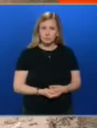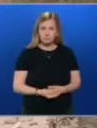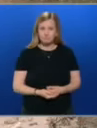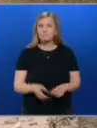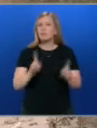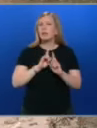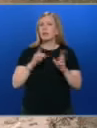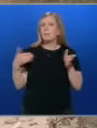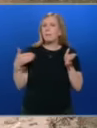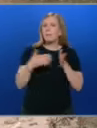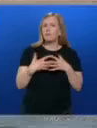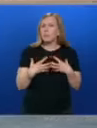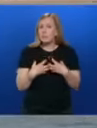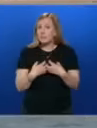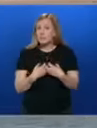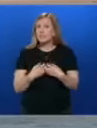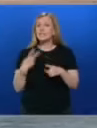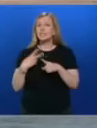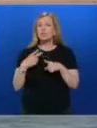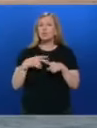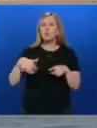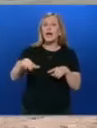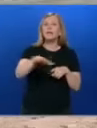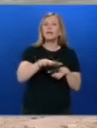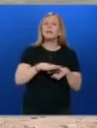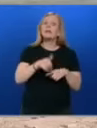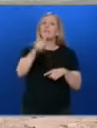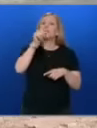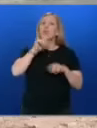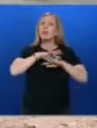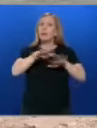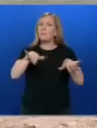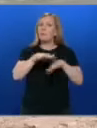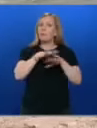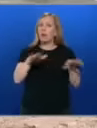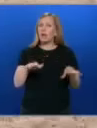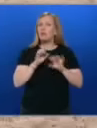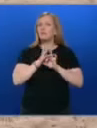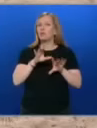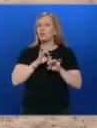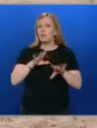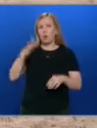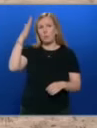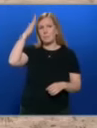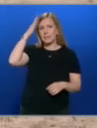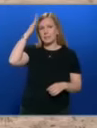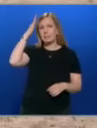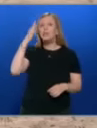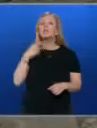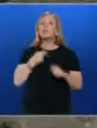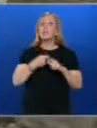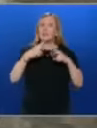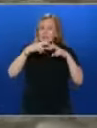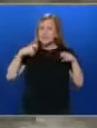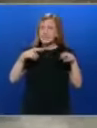Няма повод за притеснение за чистотата на морската вода у нас, съобщават от Екоминистерството. Басейнова дирекция ще прави